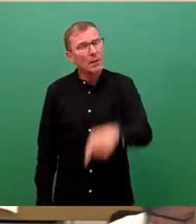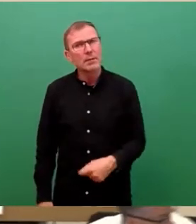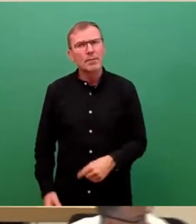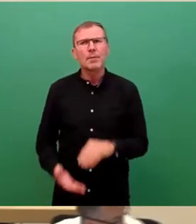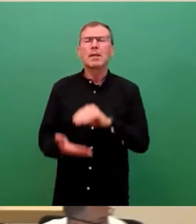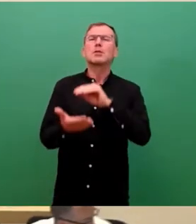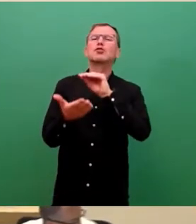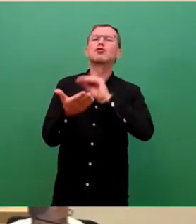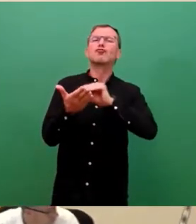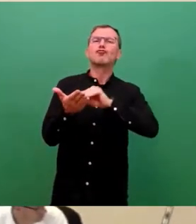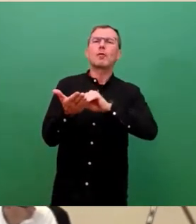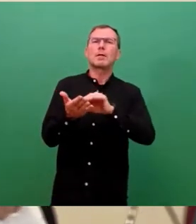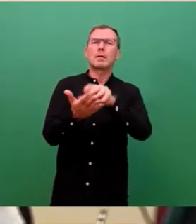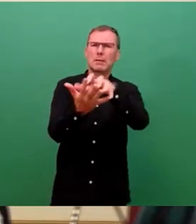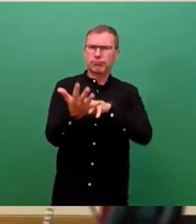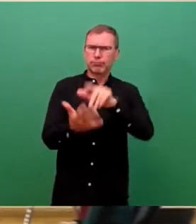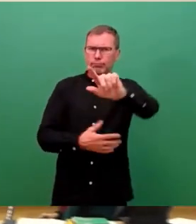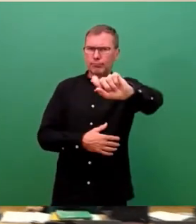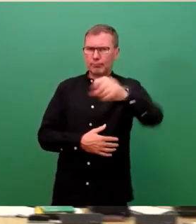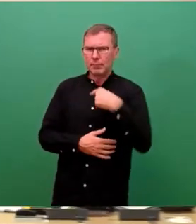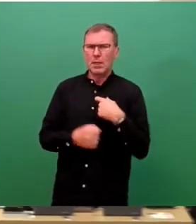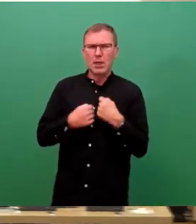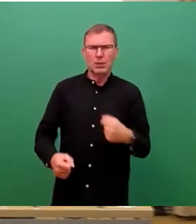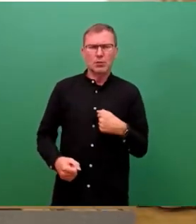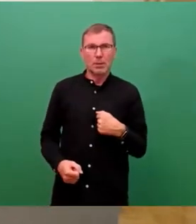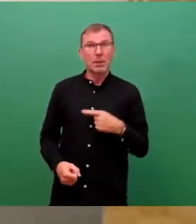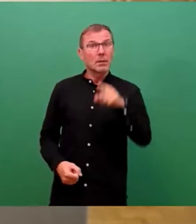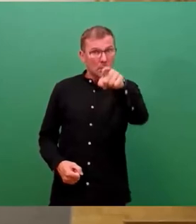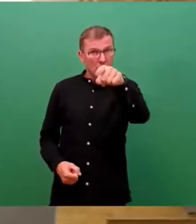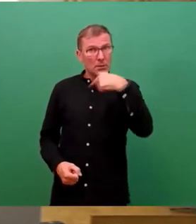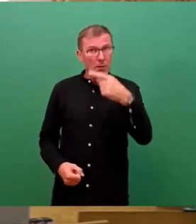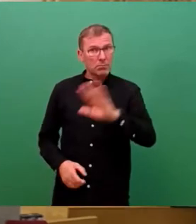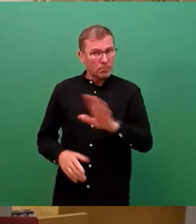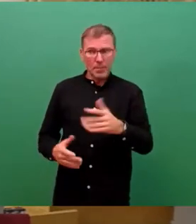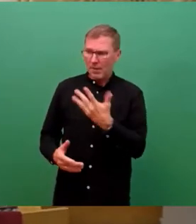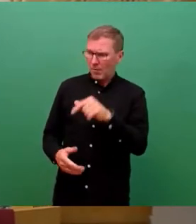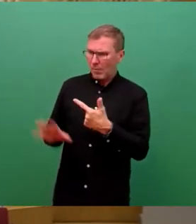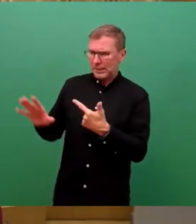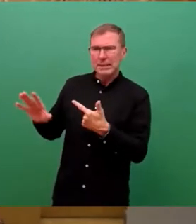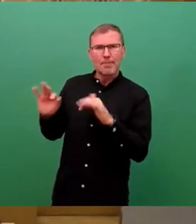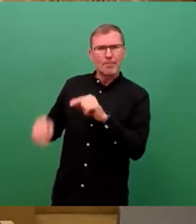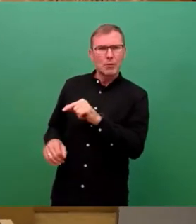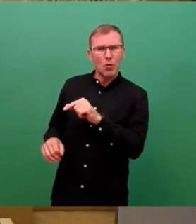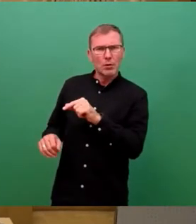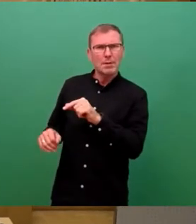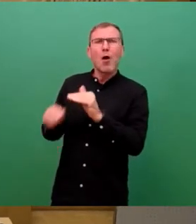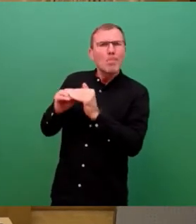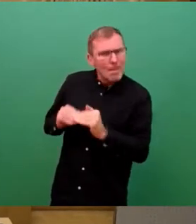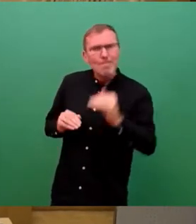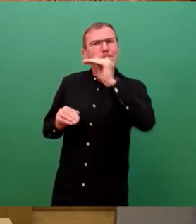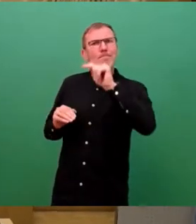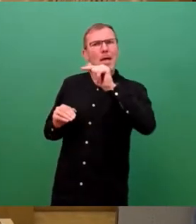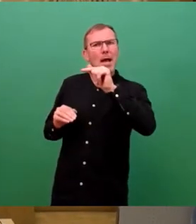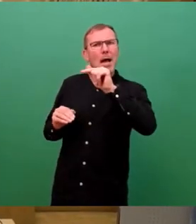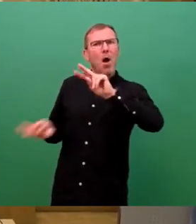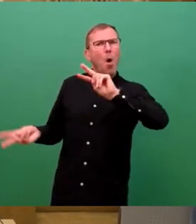Ausführung da nochmal gespannt. Also Sie schließen aus, dass über diese 5,7 Millionen, die in